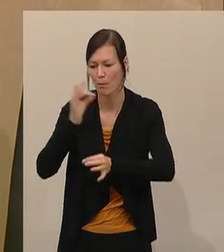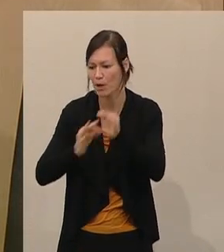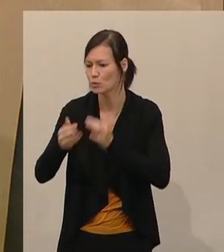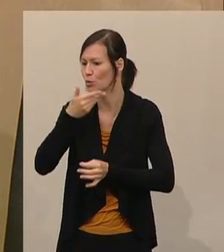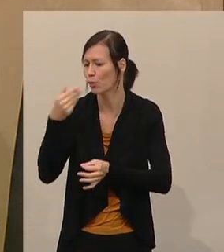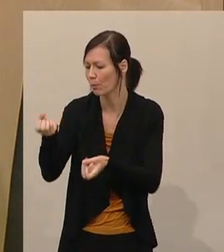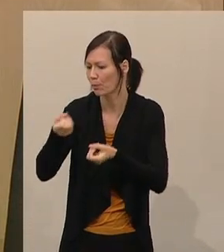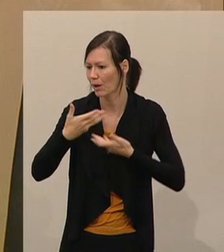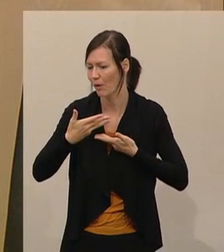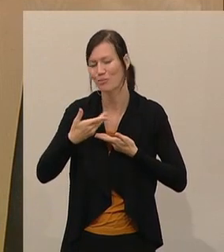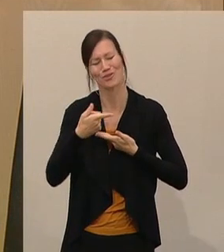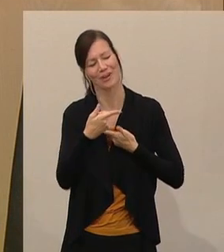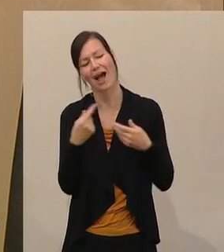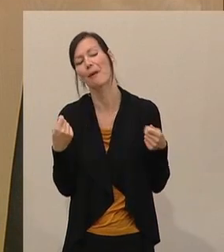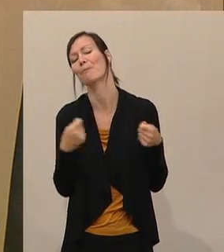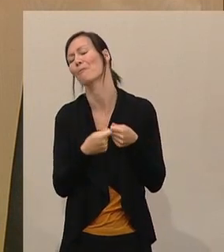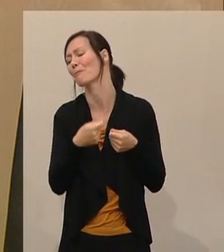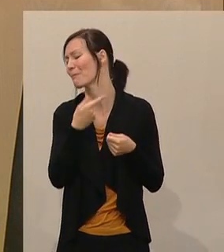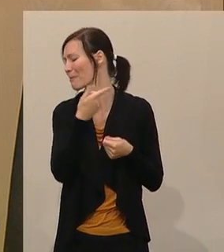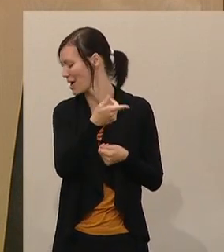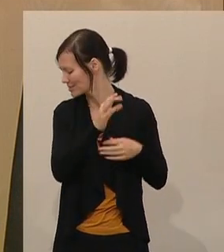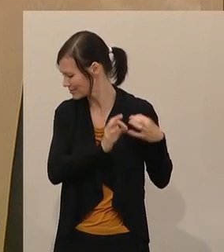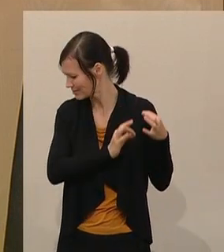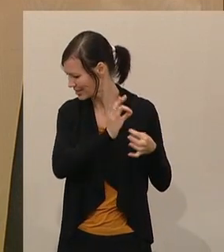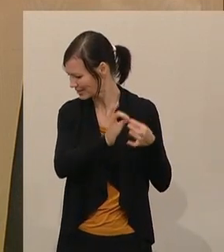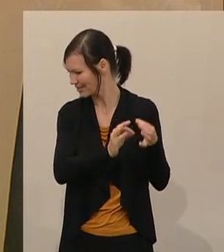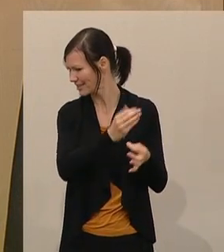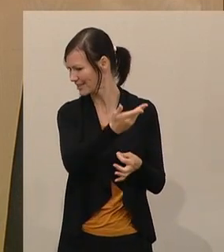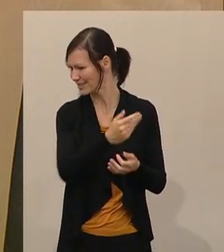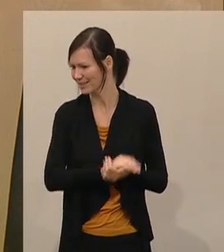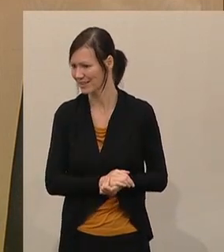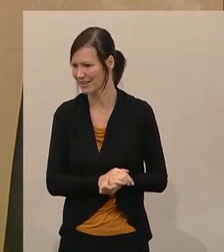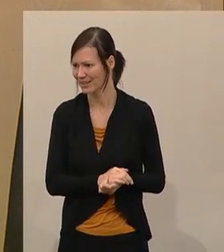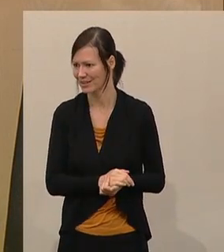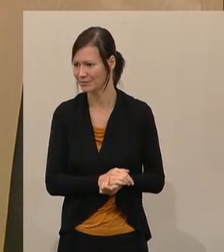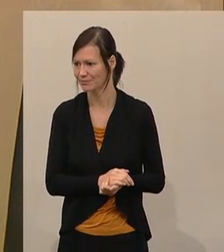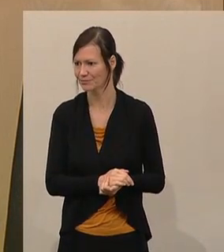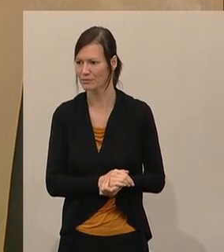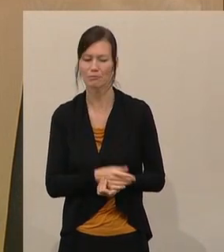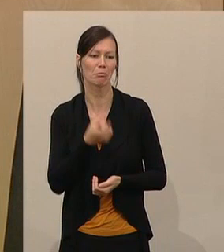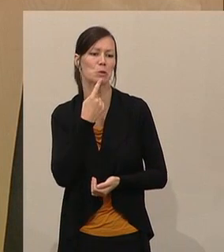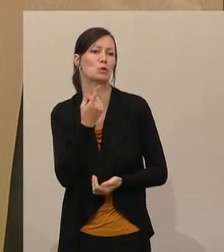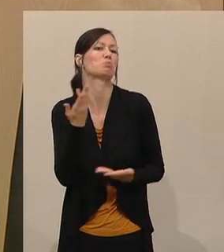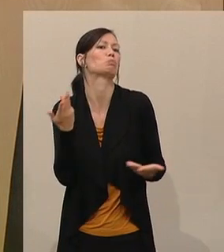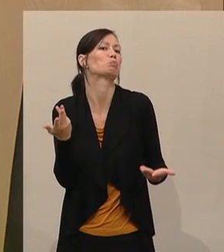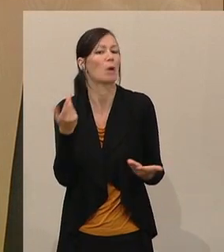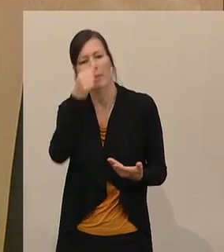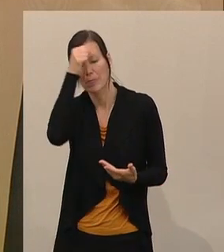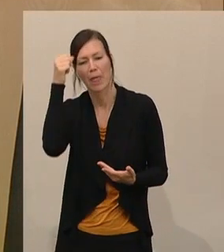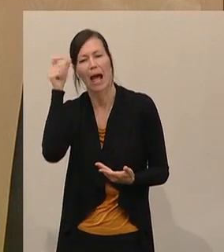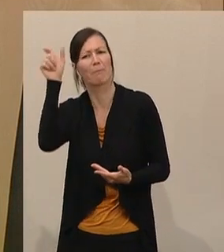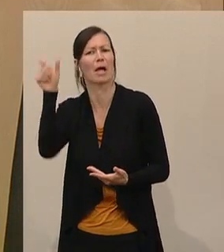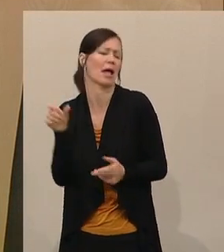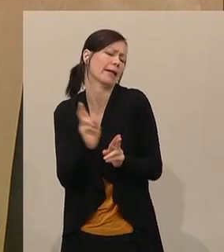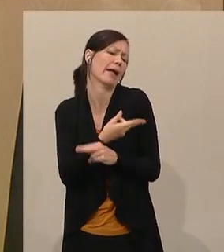passt das natürlich zur Strategie. Denn was passiert denn da? Da behauptet man, das seien irgendwelche Personen, die man zwar nicht namentlich nennen